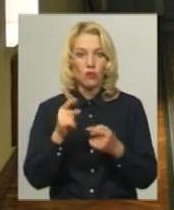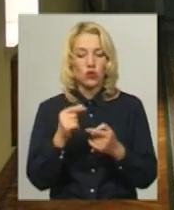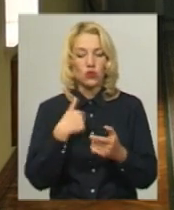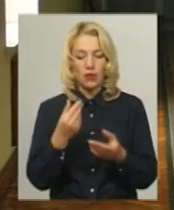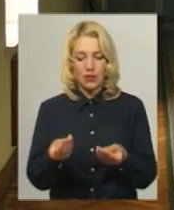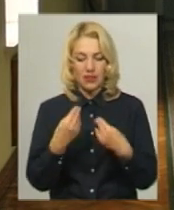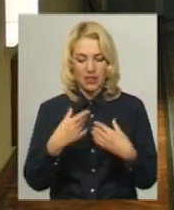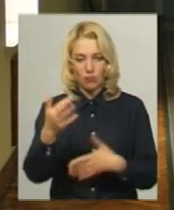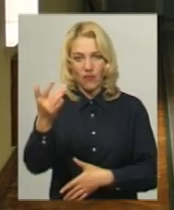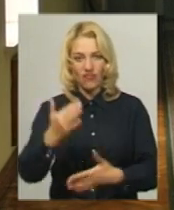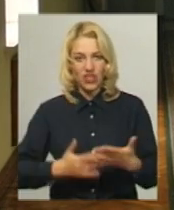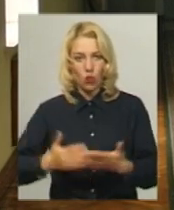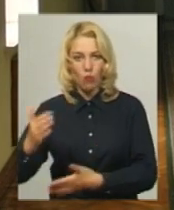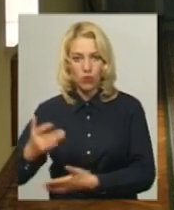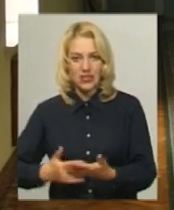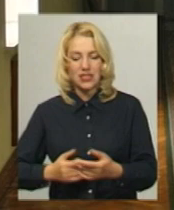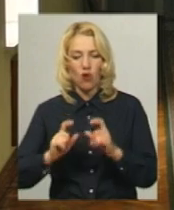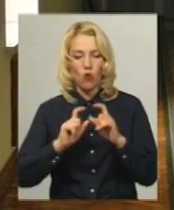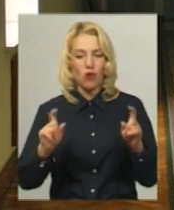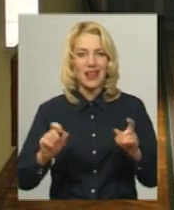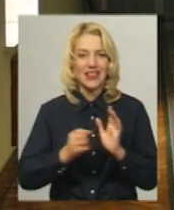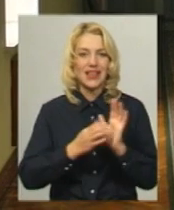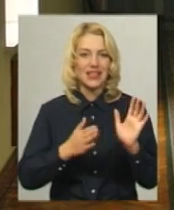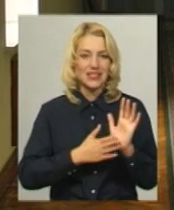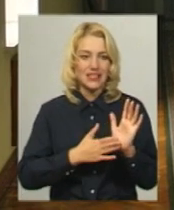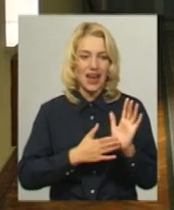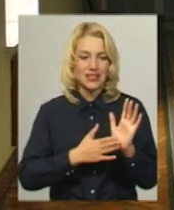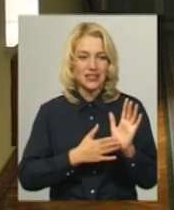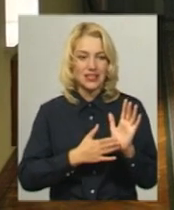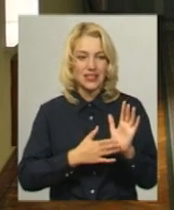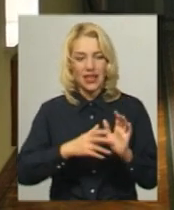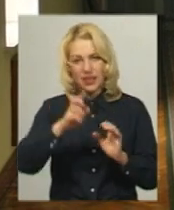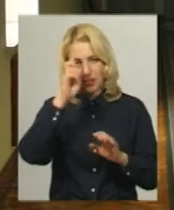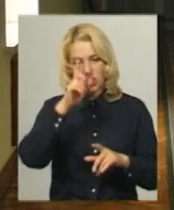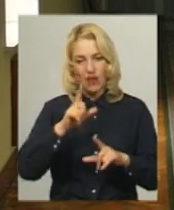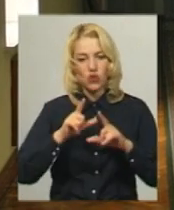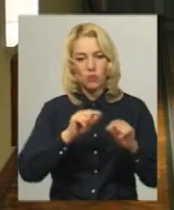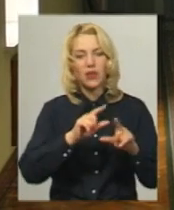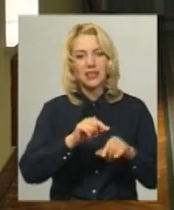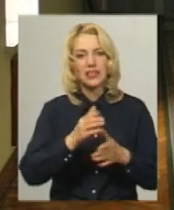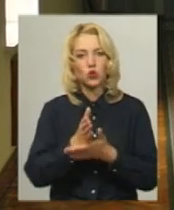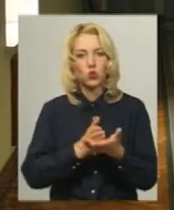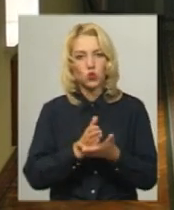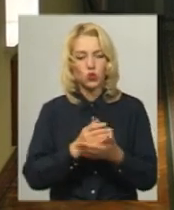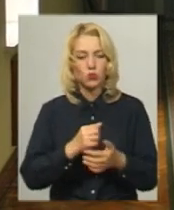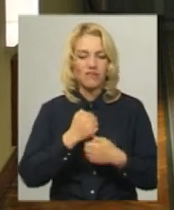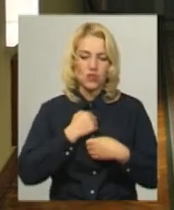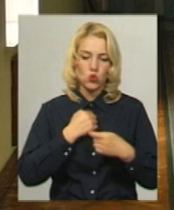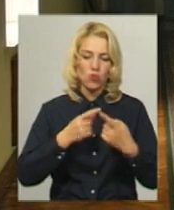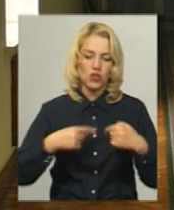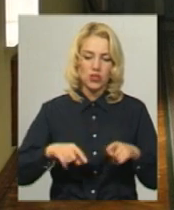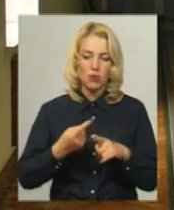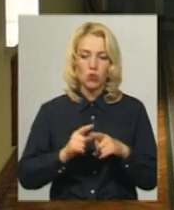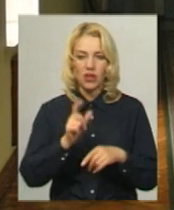відомості органи реєстрації Державної міграційної служби військової частини по тих